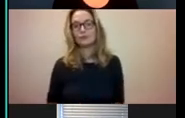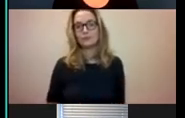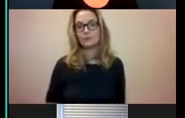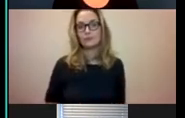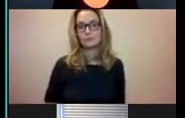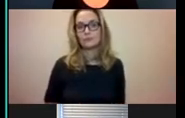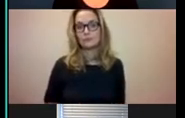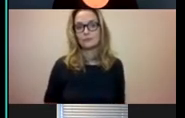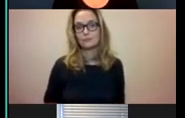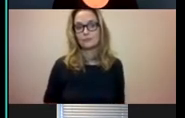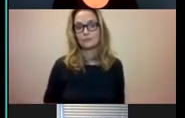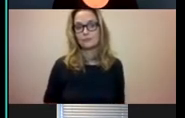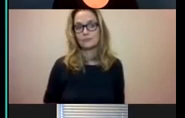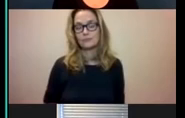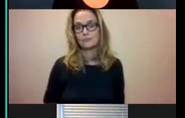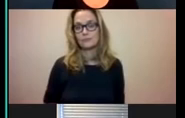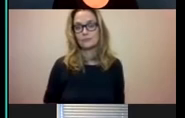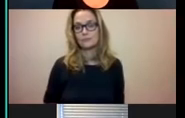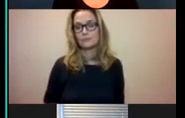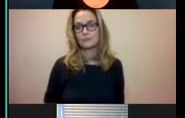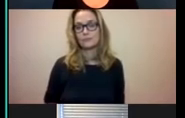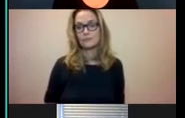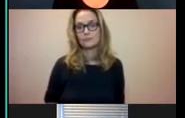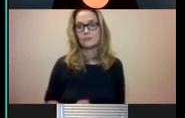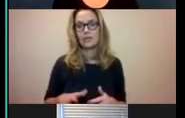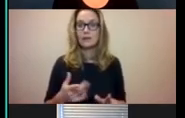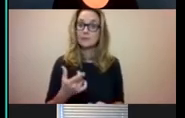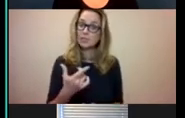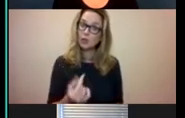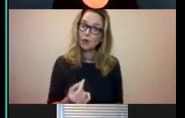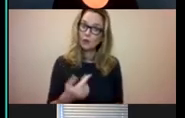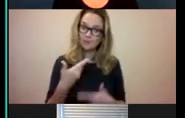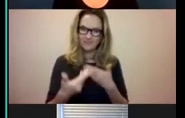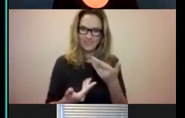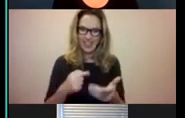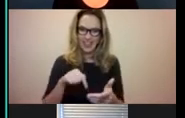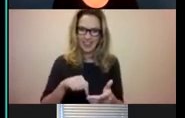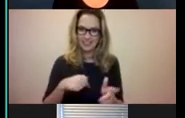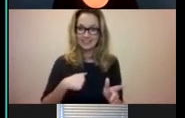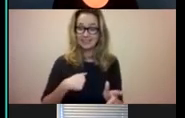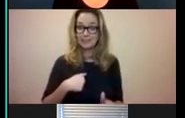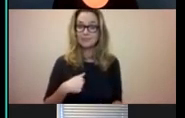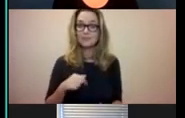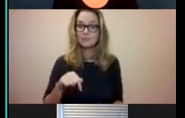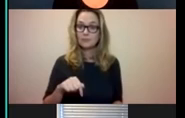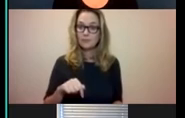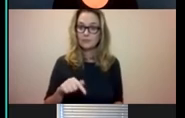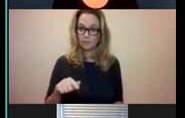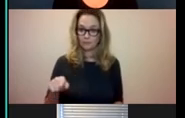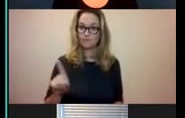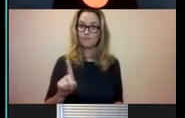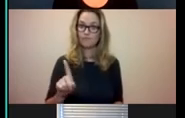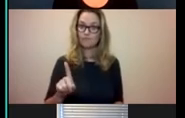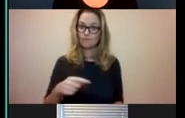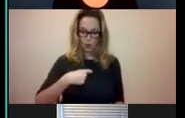En misschien ook wel leuk om te vertellen, dat ik maak gebruik op de zaak van de